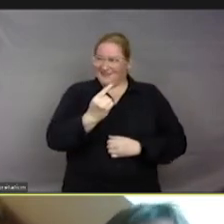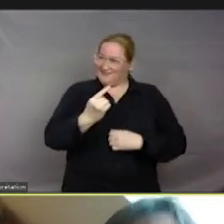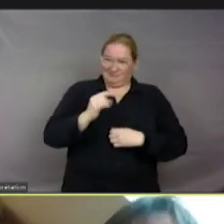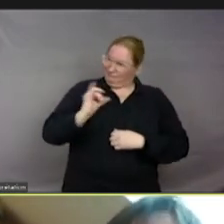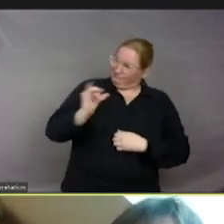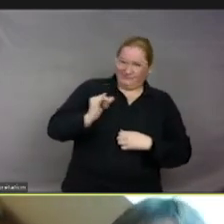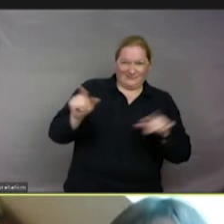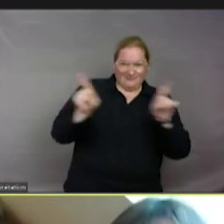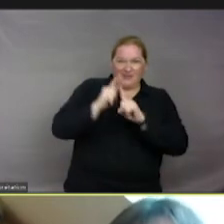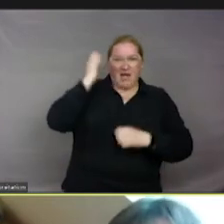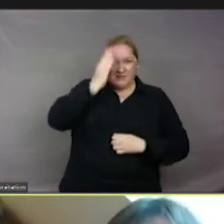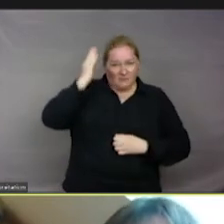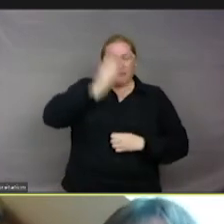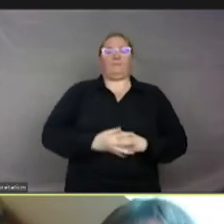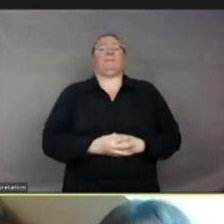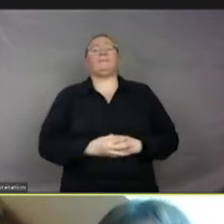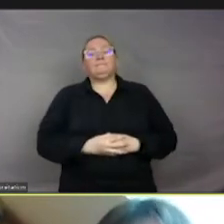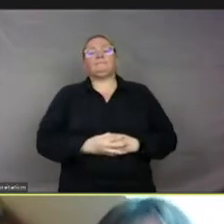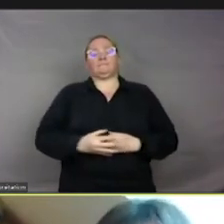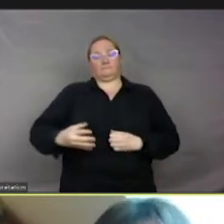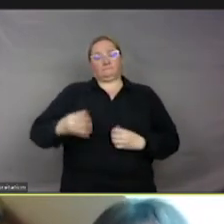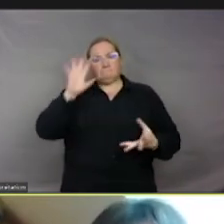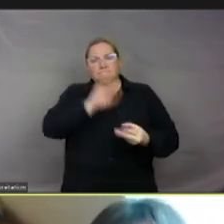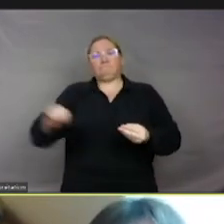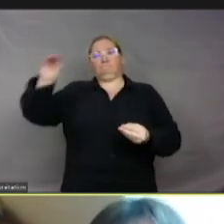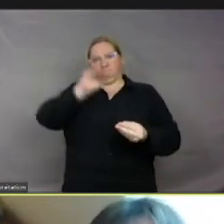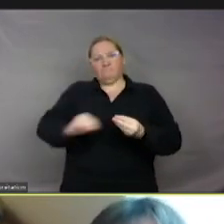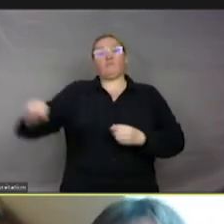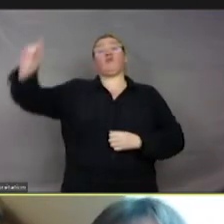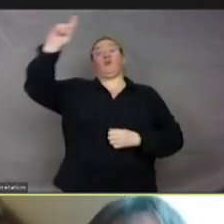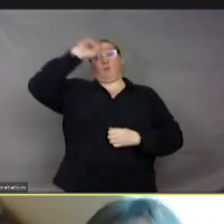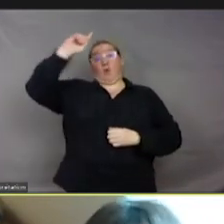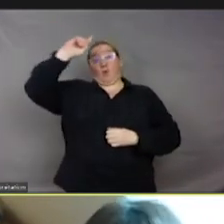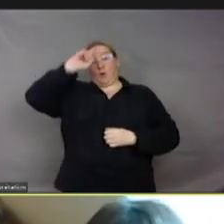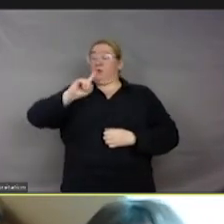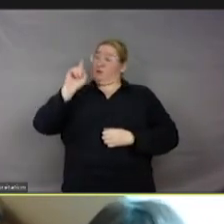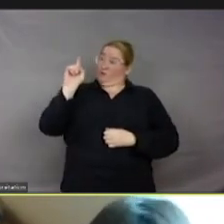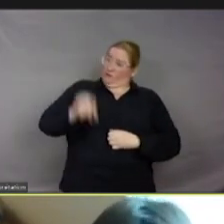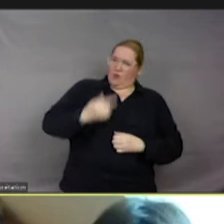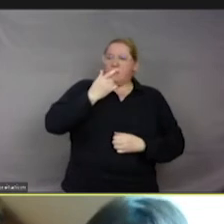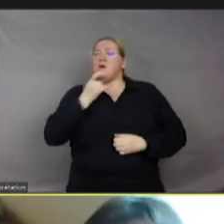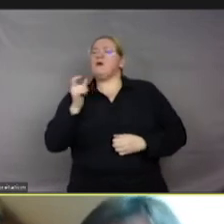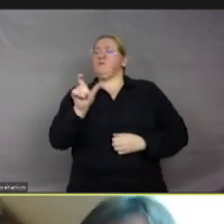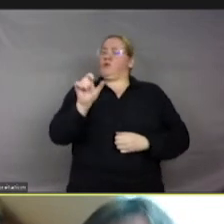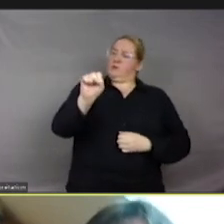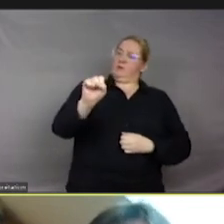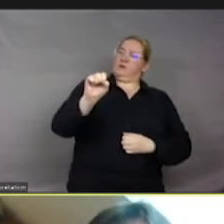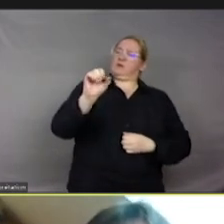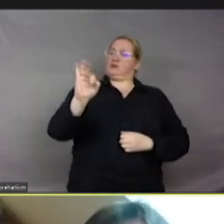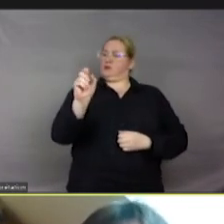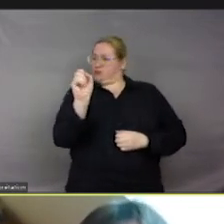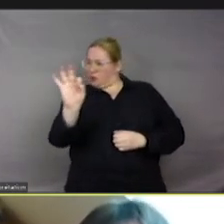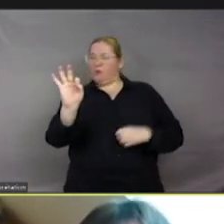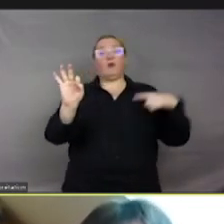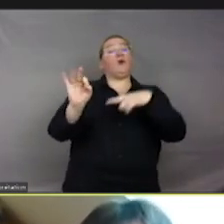Alors, pourquoi est-ce aussi important d'utiliser le mot « sentient ? C'est